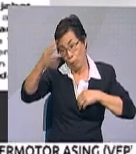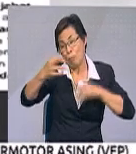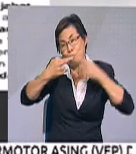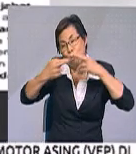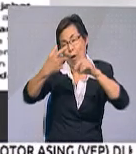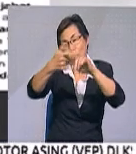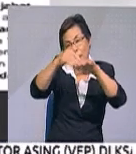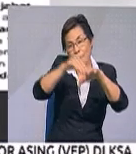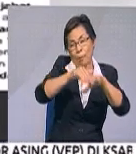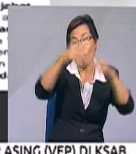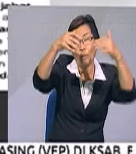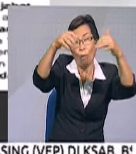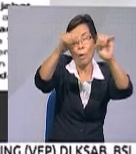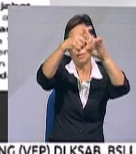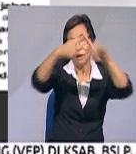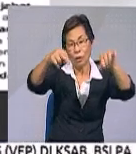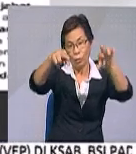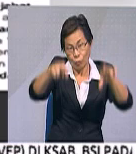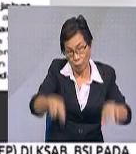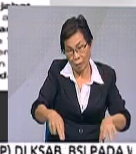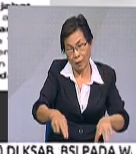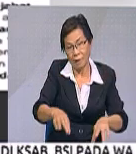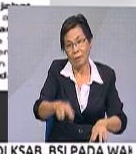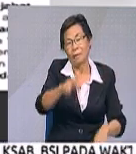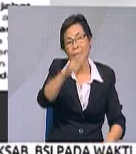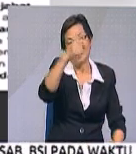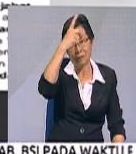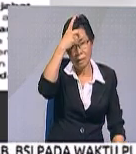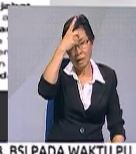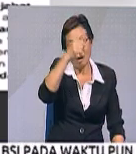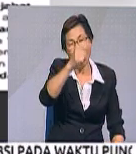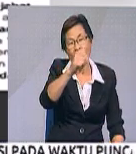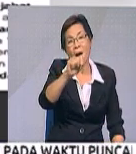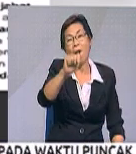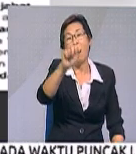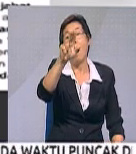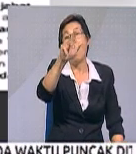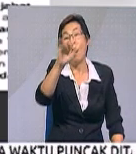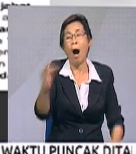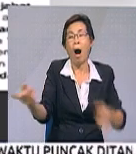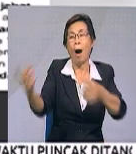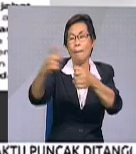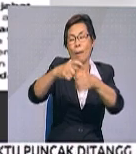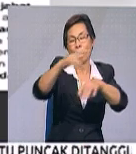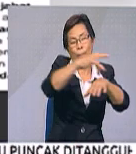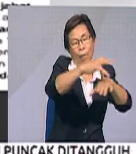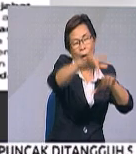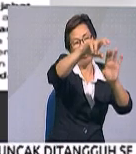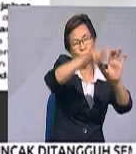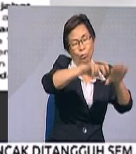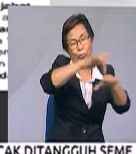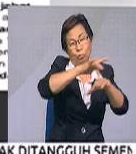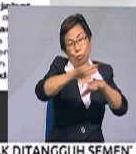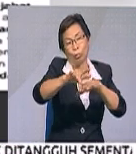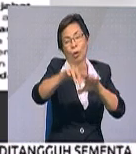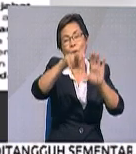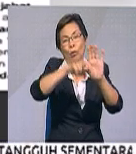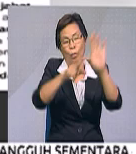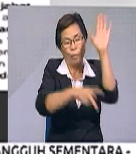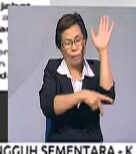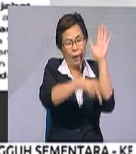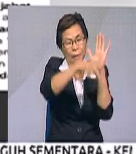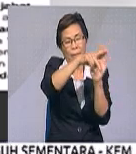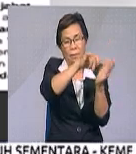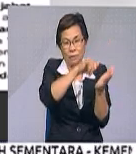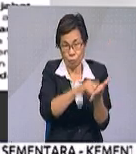rasmi daripada yang dipertua Dewan Rakyat Tan Sri Datuk Mohd Arif Mad Yusof berhubung kekosongan luar jangka kerusi Parlimen